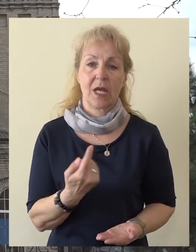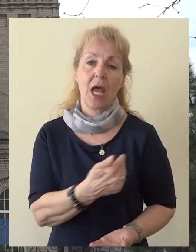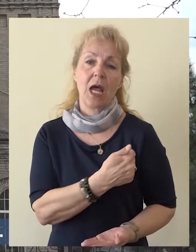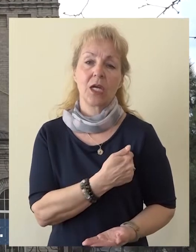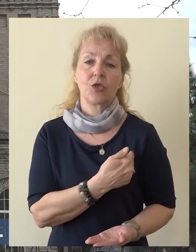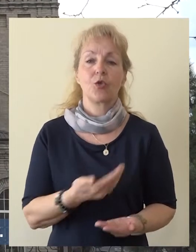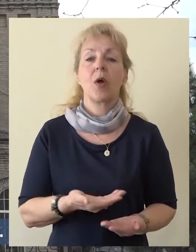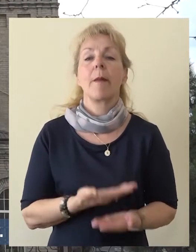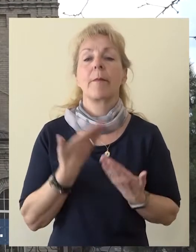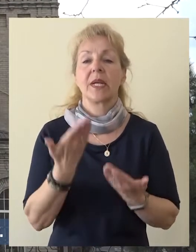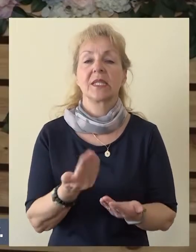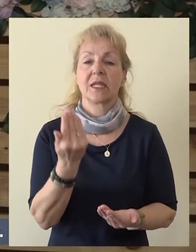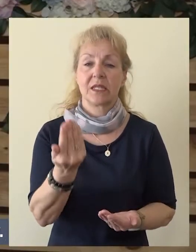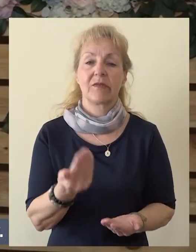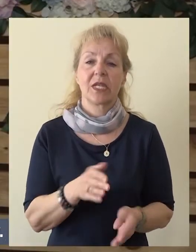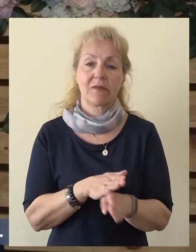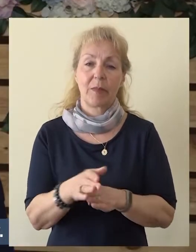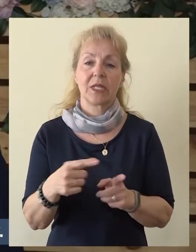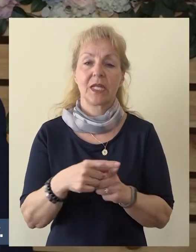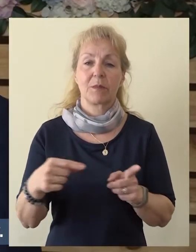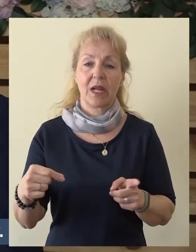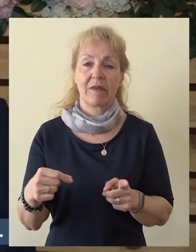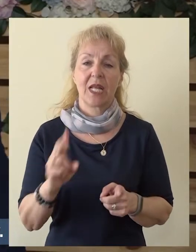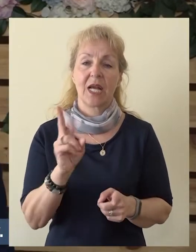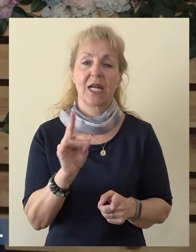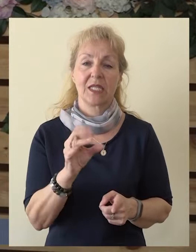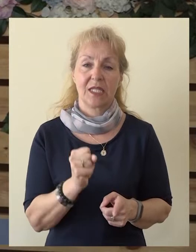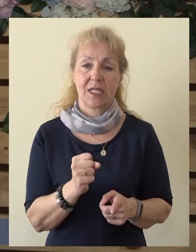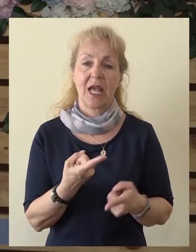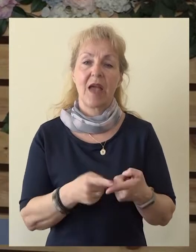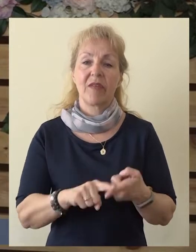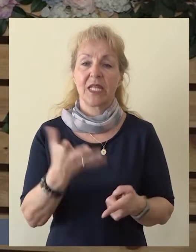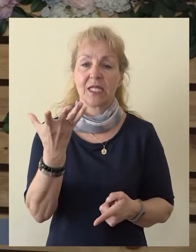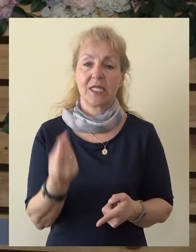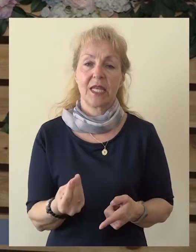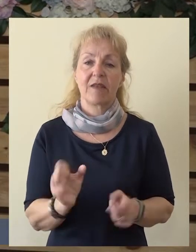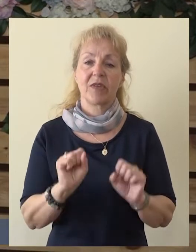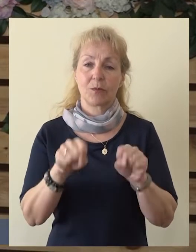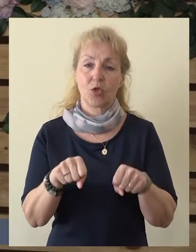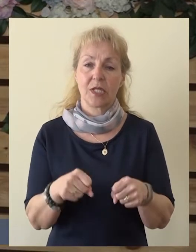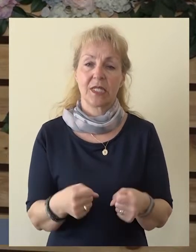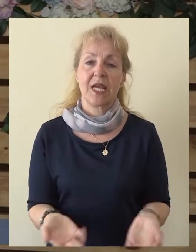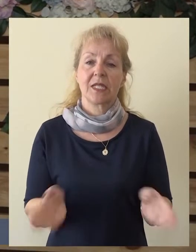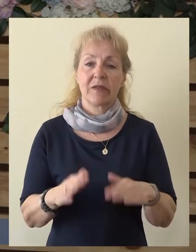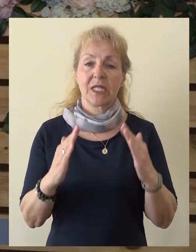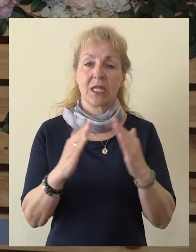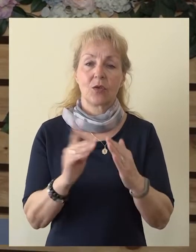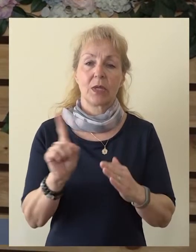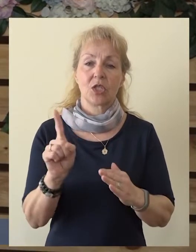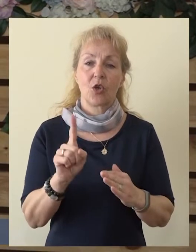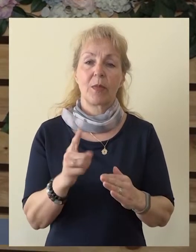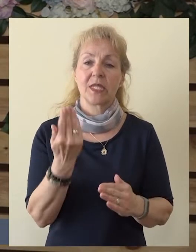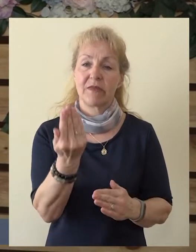Хочу призвати вас соблюдувати правила карантина. В цей день по можливості оставатися вдома,